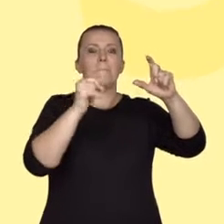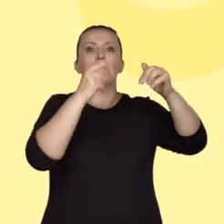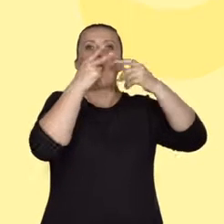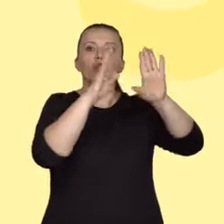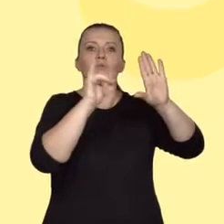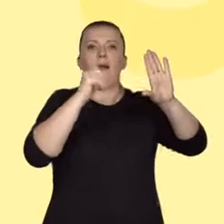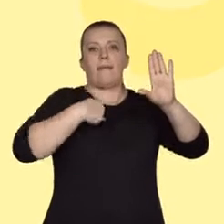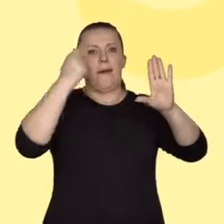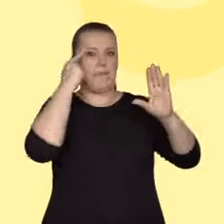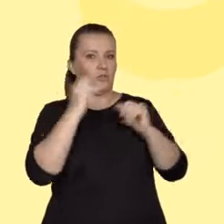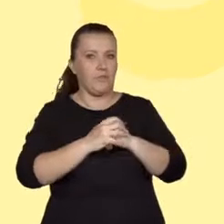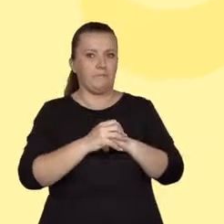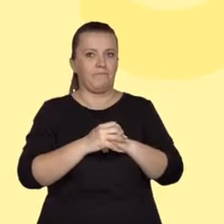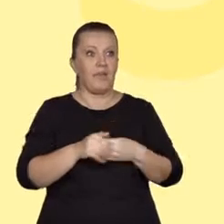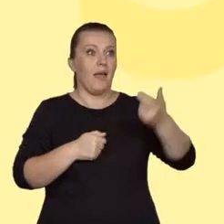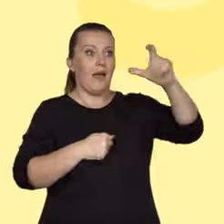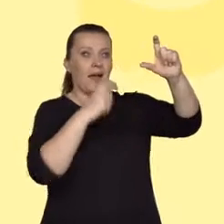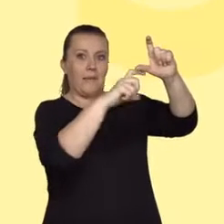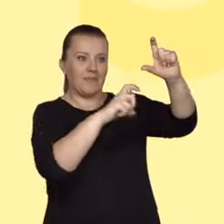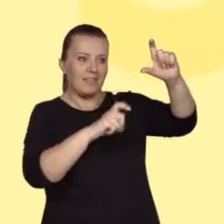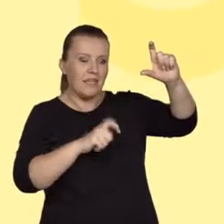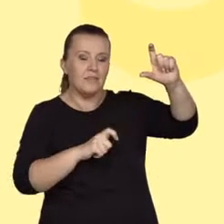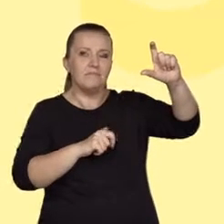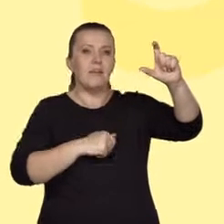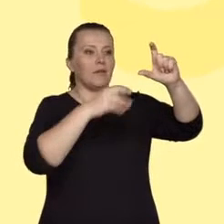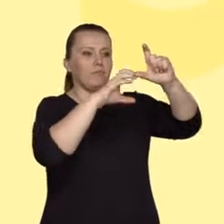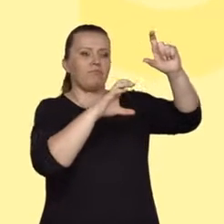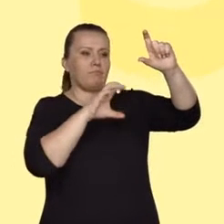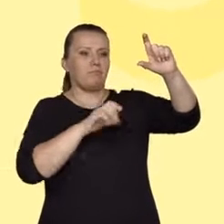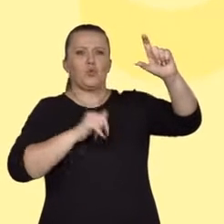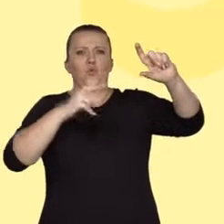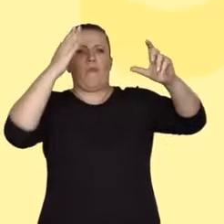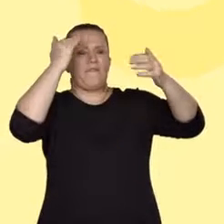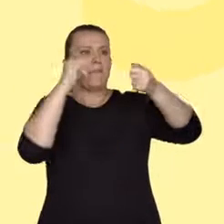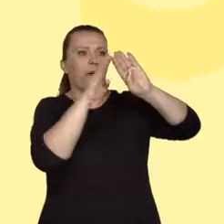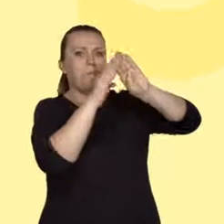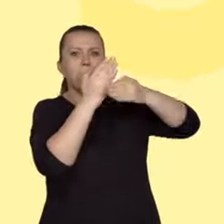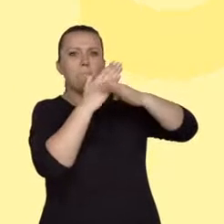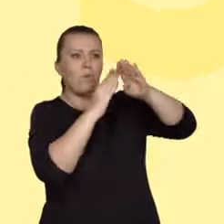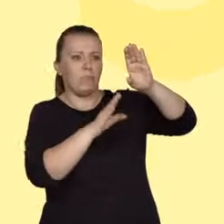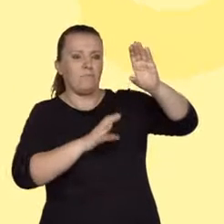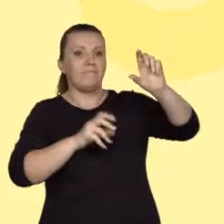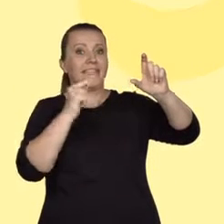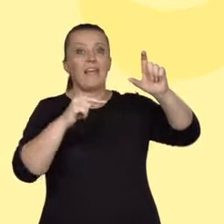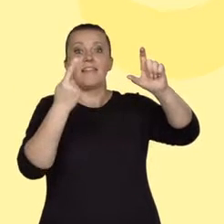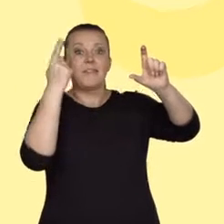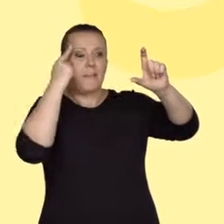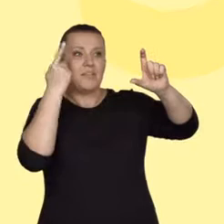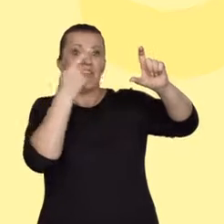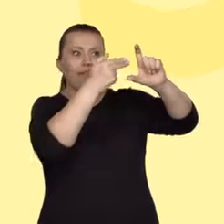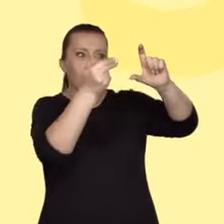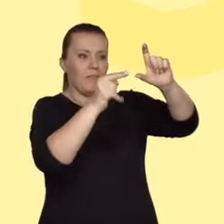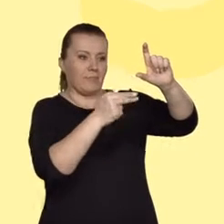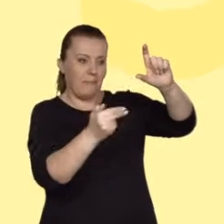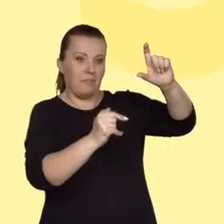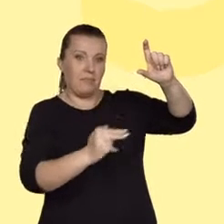należy pamiętać, że akapity wyodrębniamy na zasadzie znaczeniowej, to znaczy jeden akapit to jedna myśl. Rodzaje akapitów i ich budowę omówimy